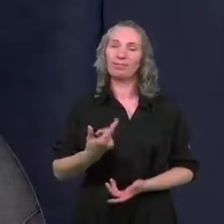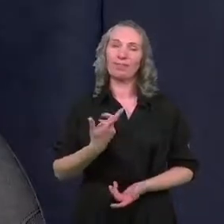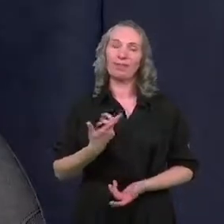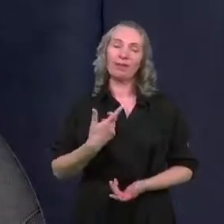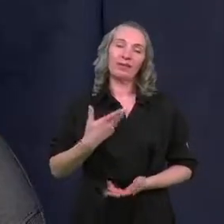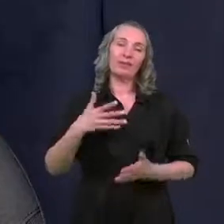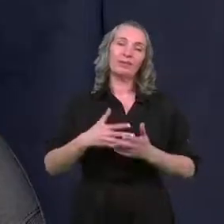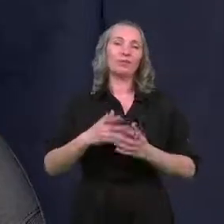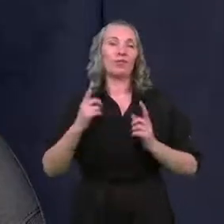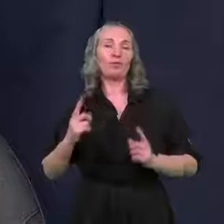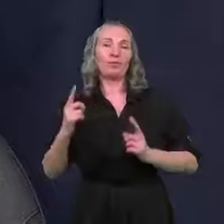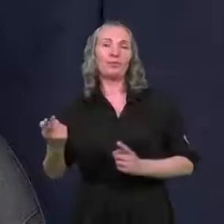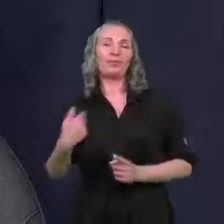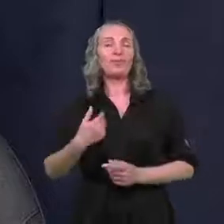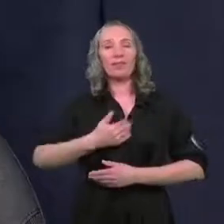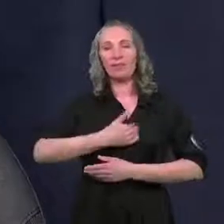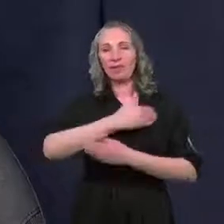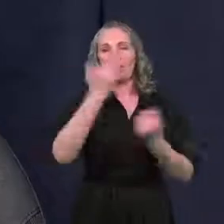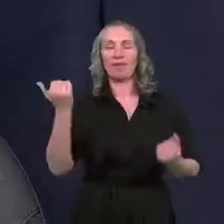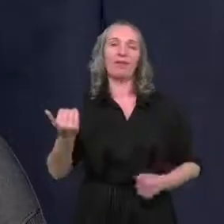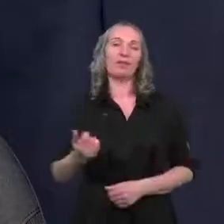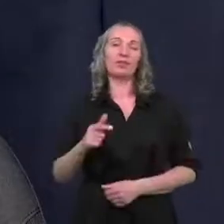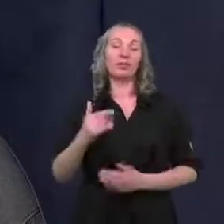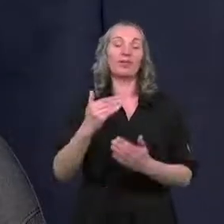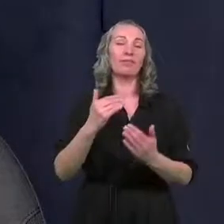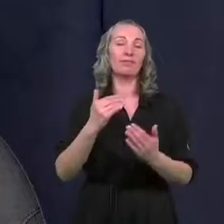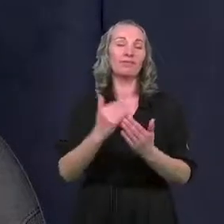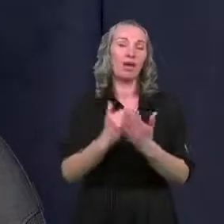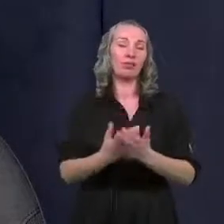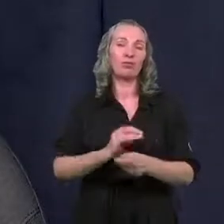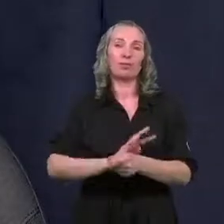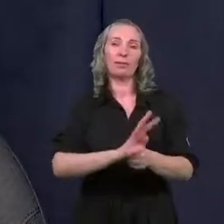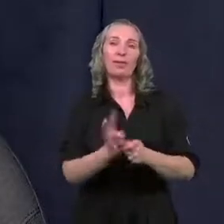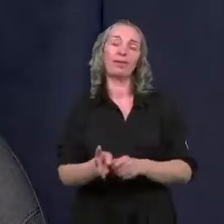sceptyczny i nie wiem, czy rzeczywiście te warunki pandemii